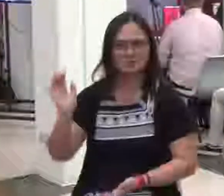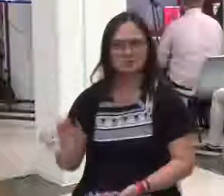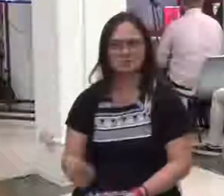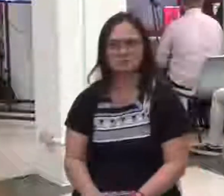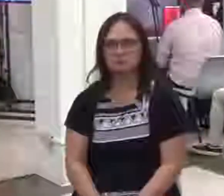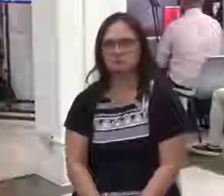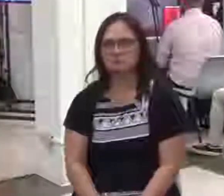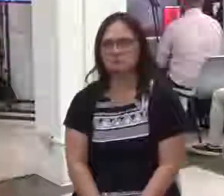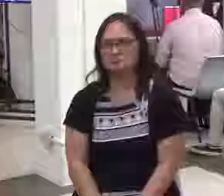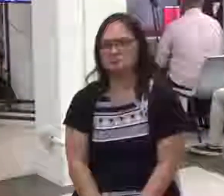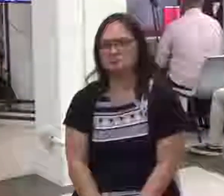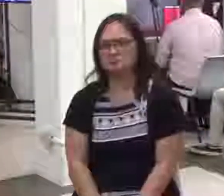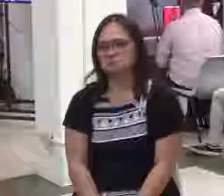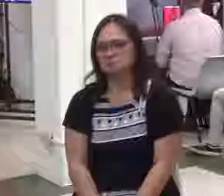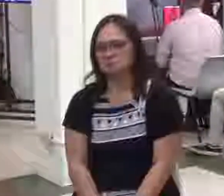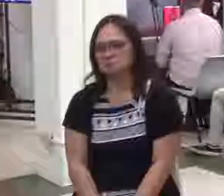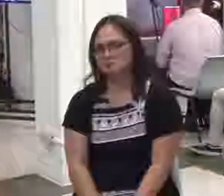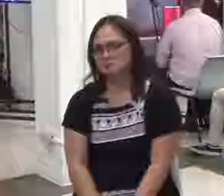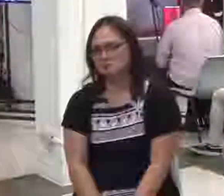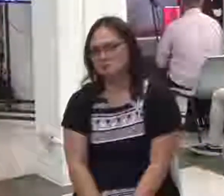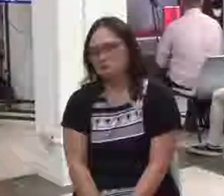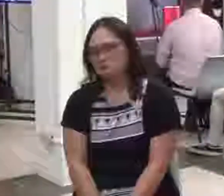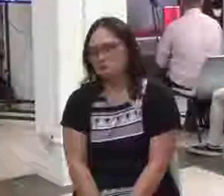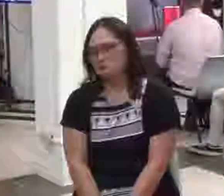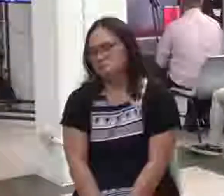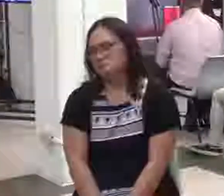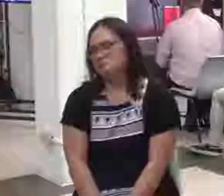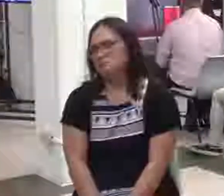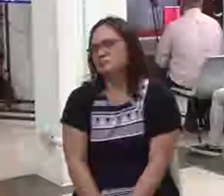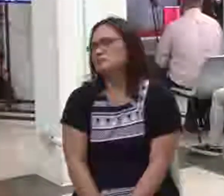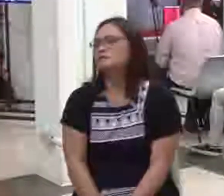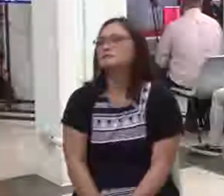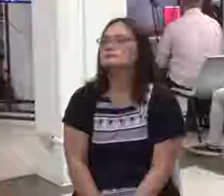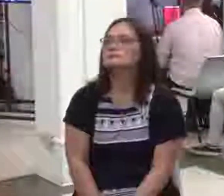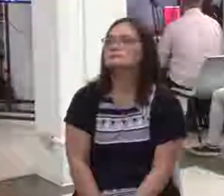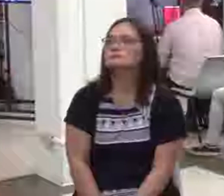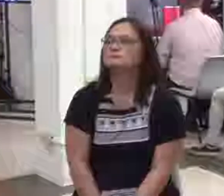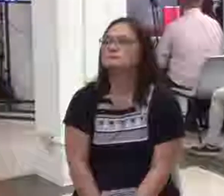Kaya ito yung preaching ko eh. I looked at this.